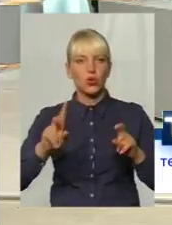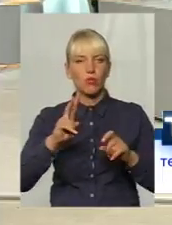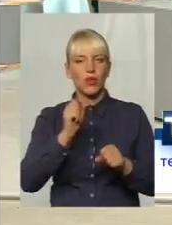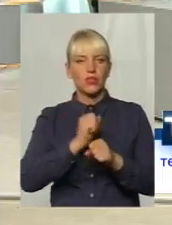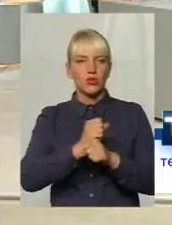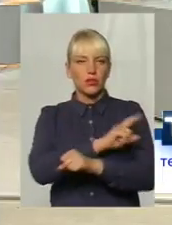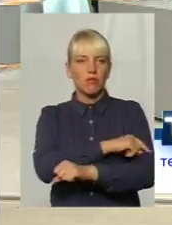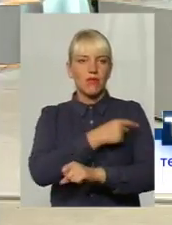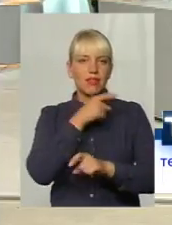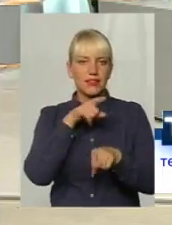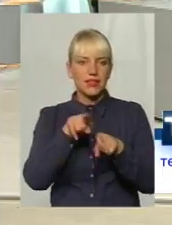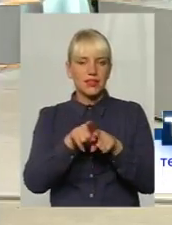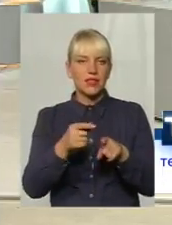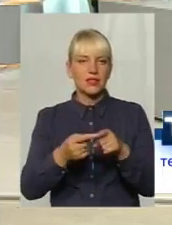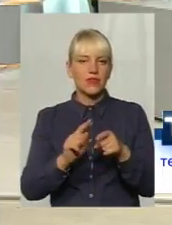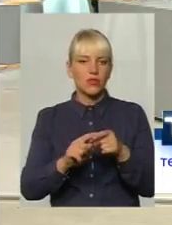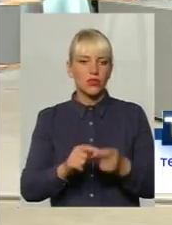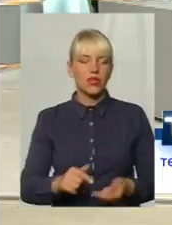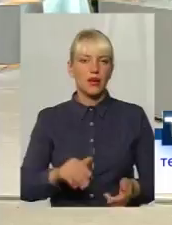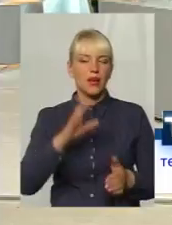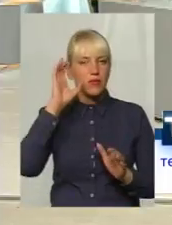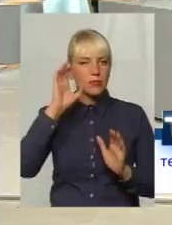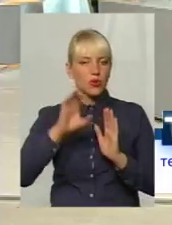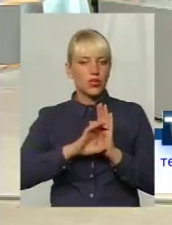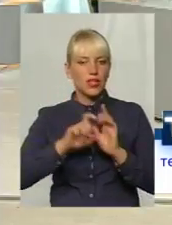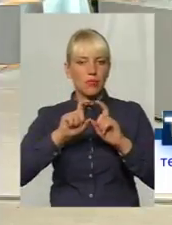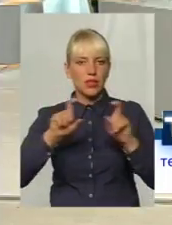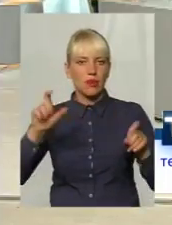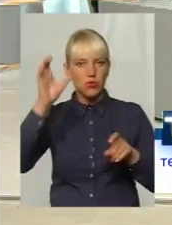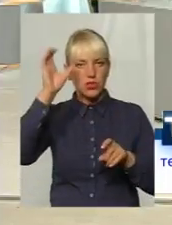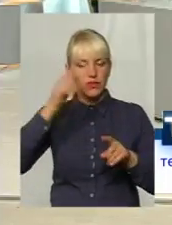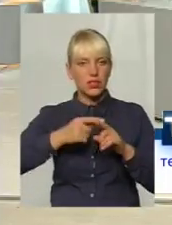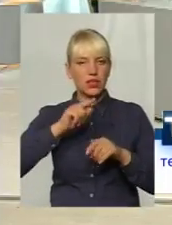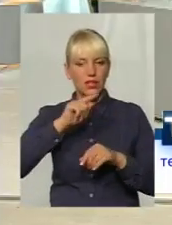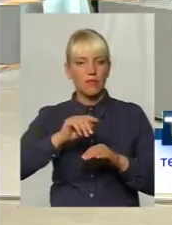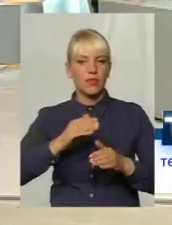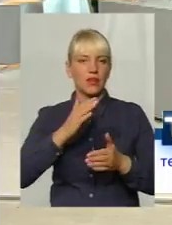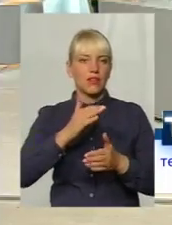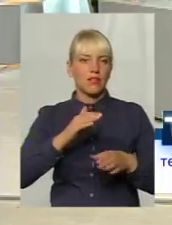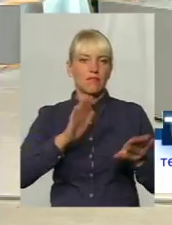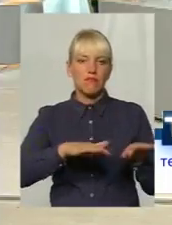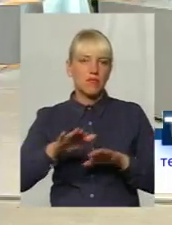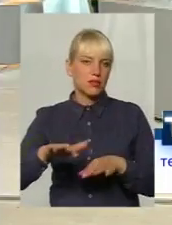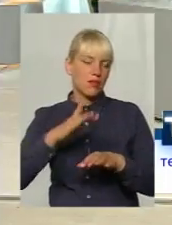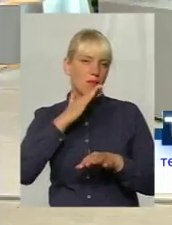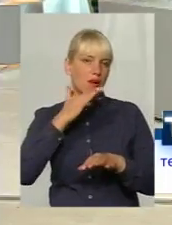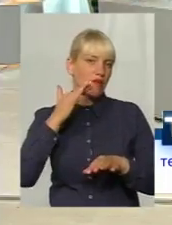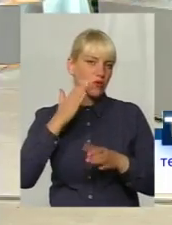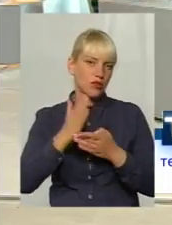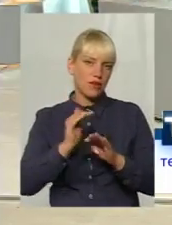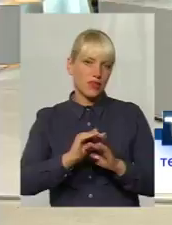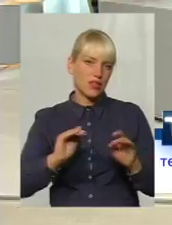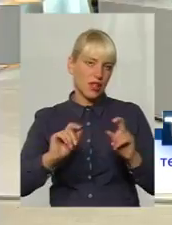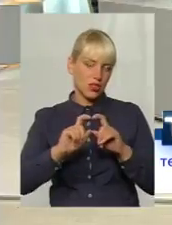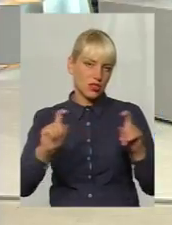Це в підпорядкуванні департаменту освіти і зараз вакансій, особливо якраз в дитячих садках, дуже багато. Тобто, або йти